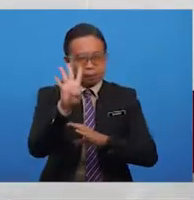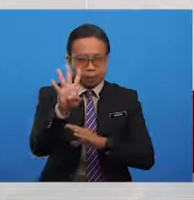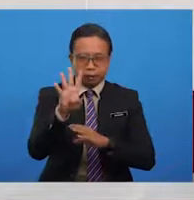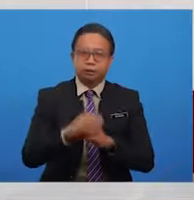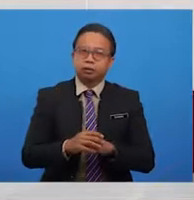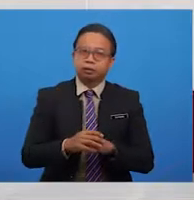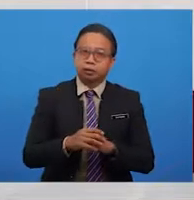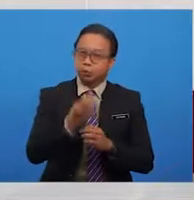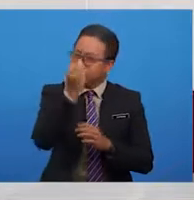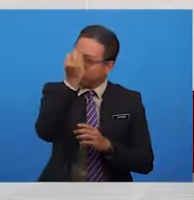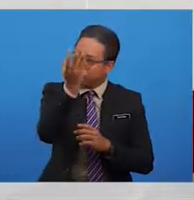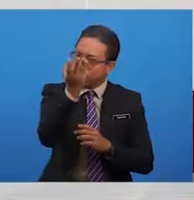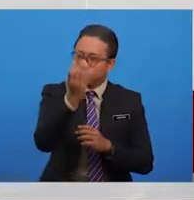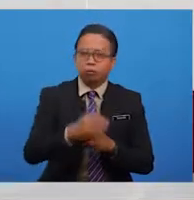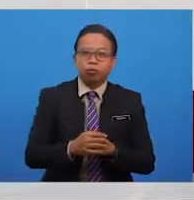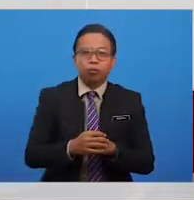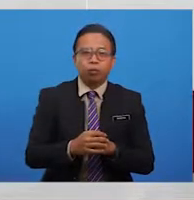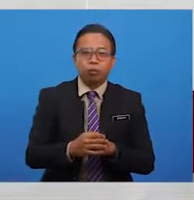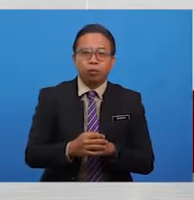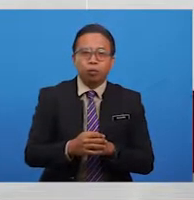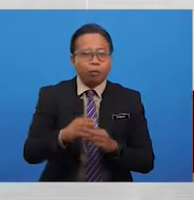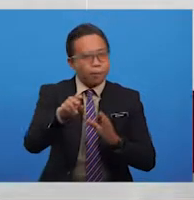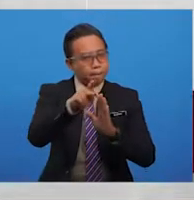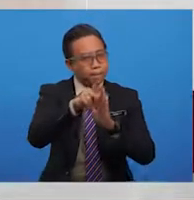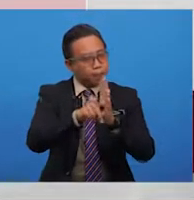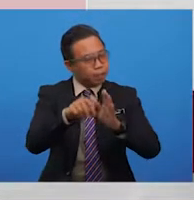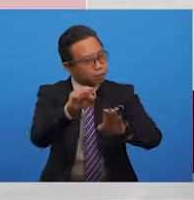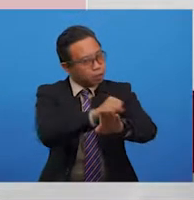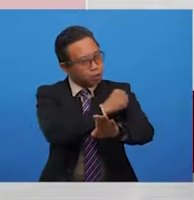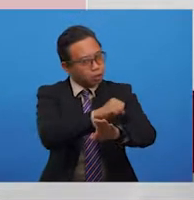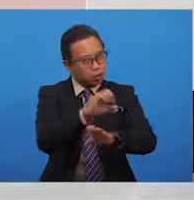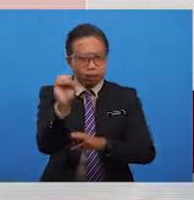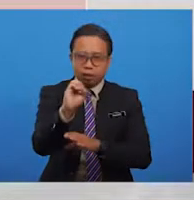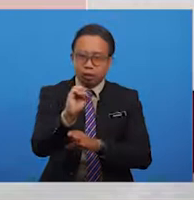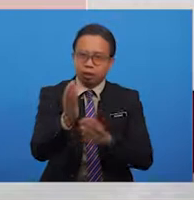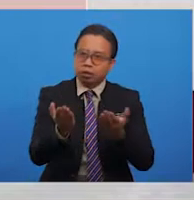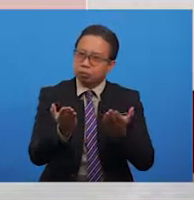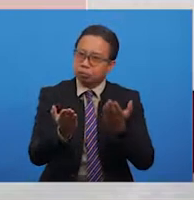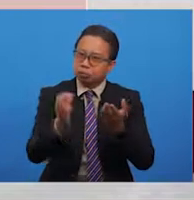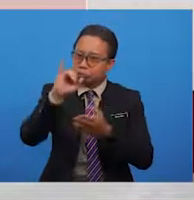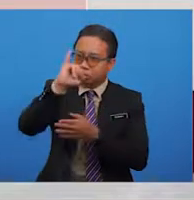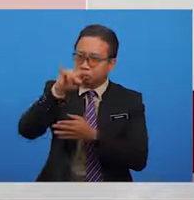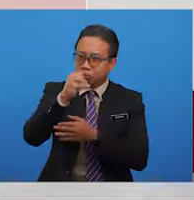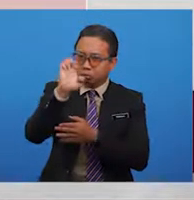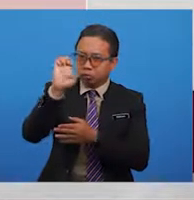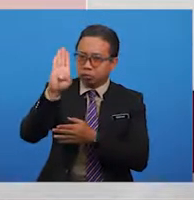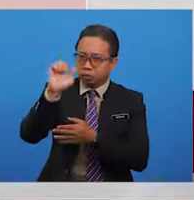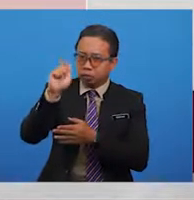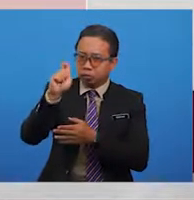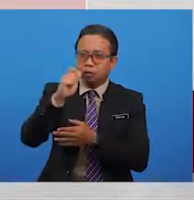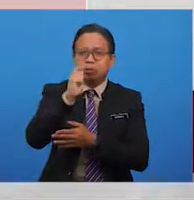menerangkan bahawa penyajak juga tidak menganggap jebat sebagai pengkhianat